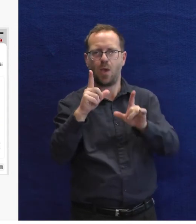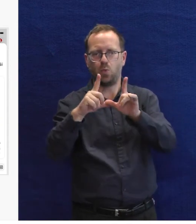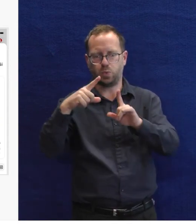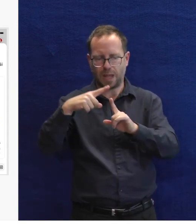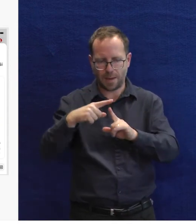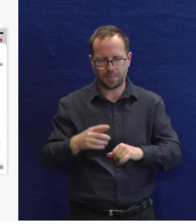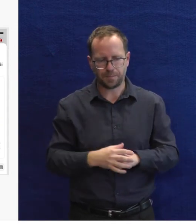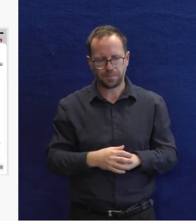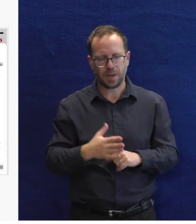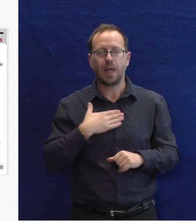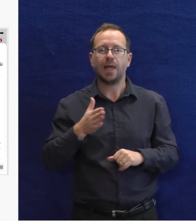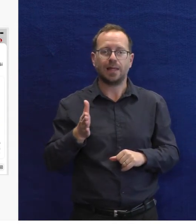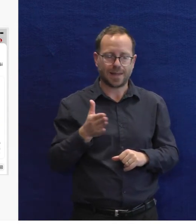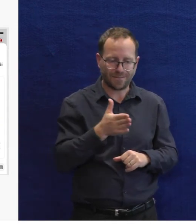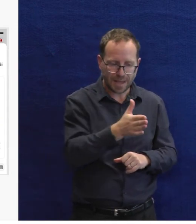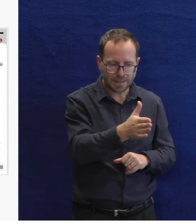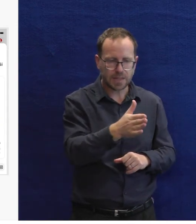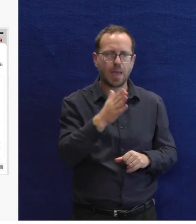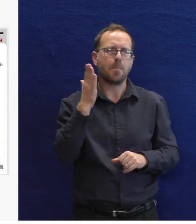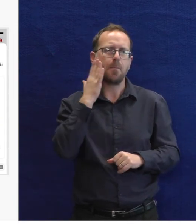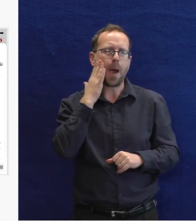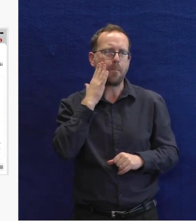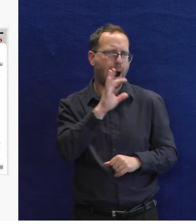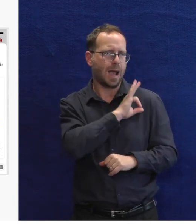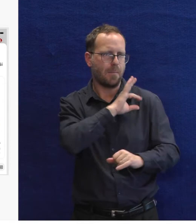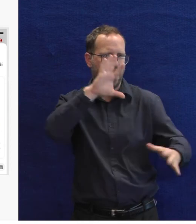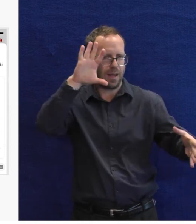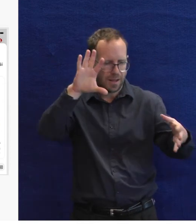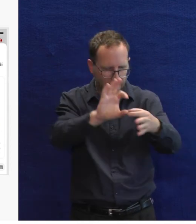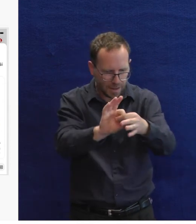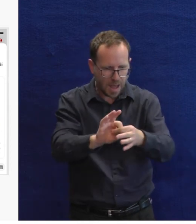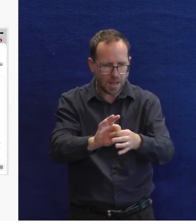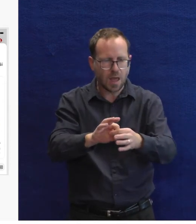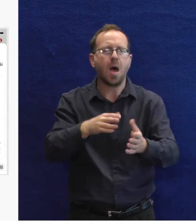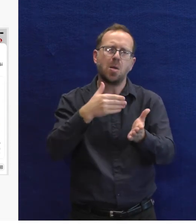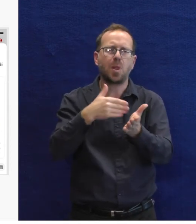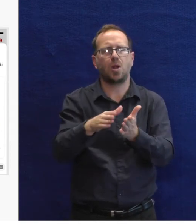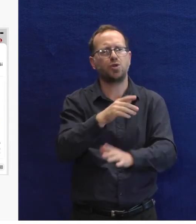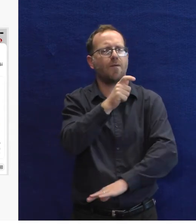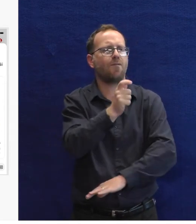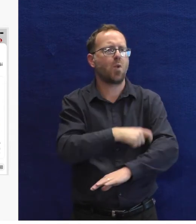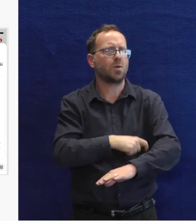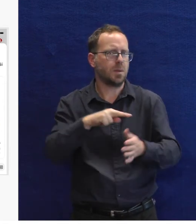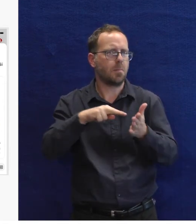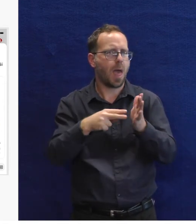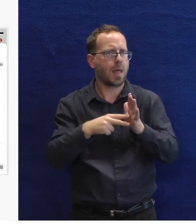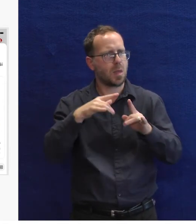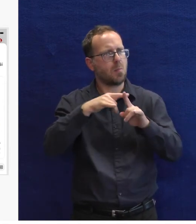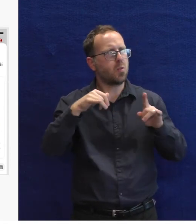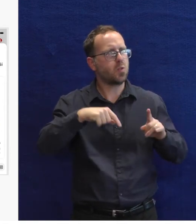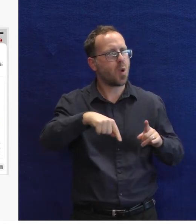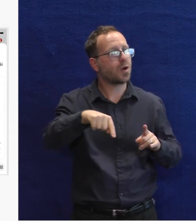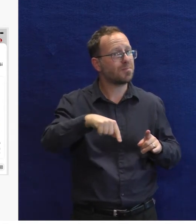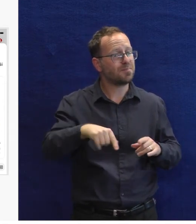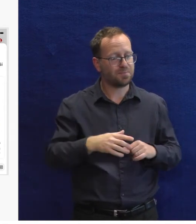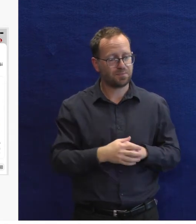propojovat naše další aplikace a přidávat další funkce. To jsou naše plány s touhletou aplikací, řekněme právě na ten půl